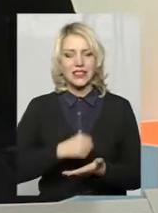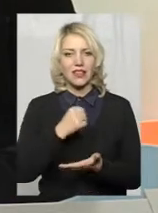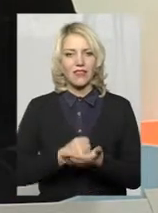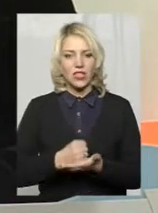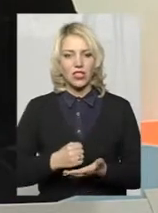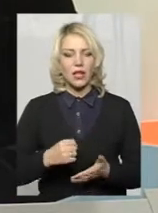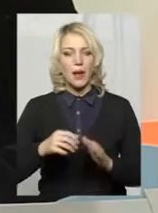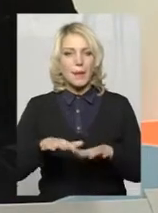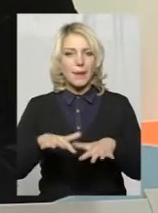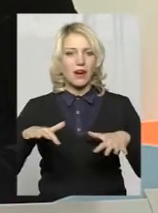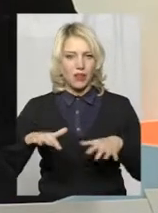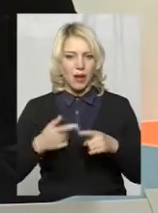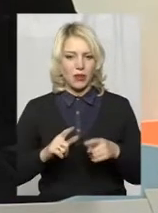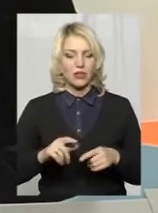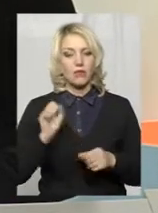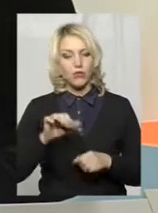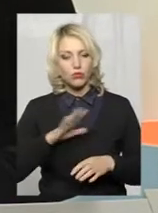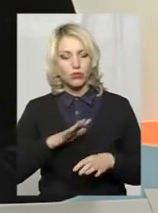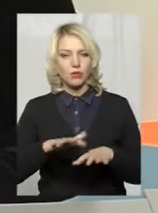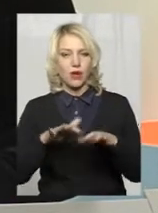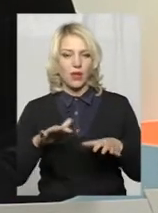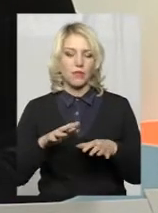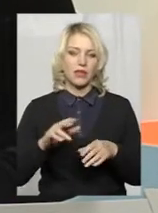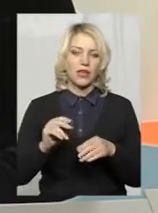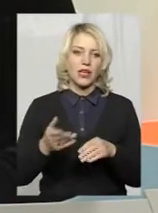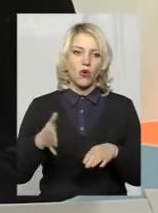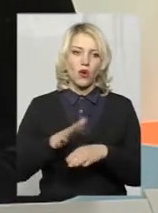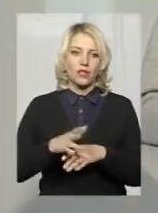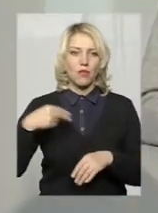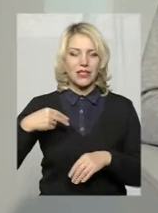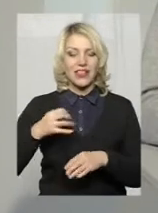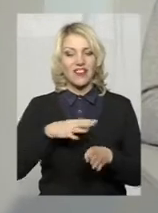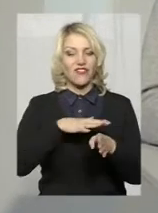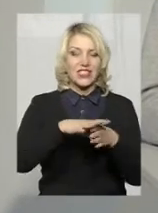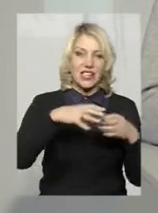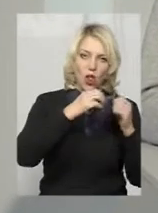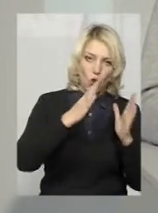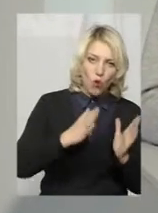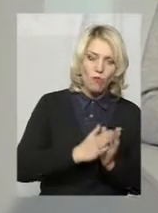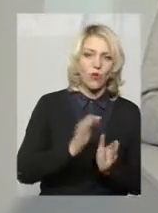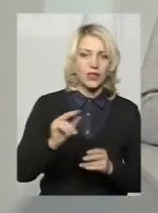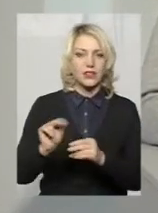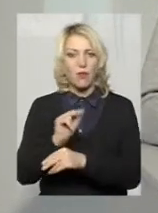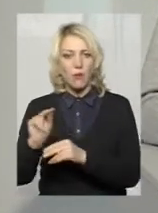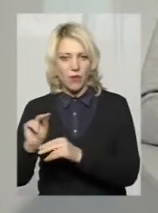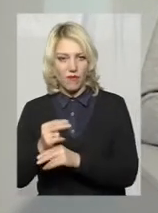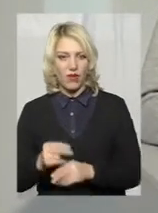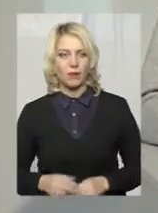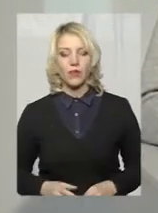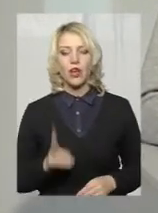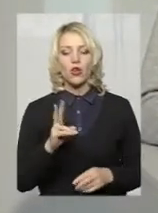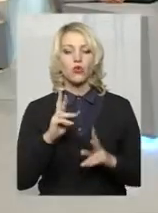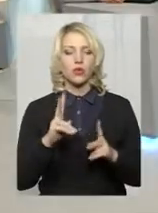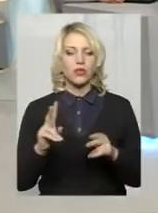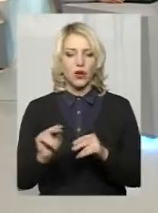може прийняти указ президента як в сілому, так і з поправками та доповненнями. Пане Вадиме, хто і як координує